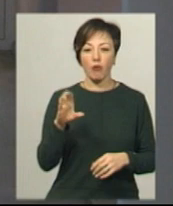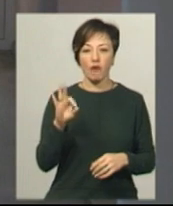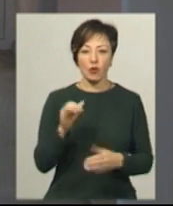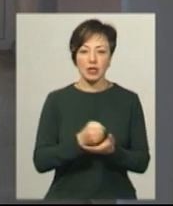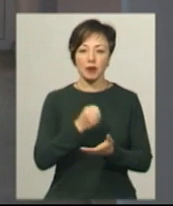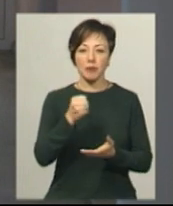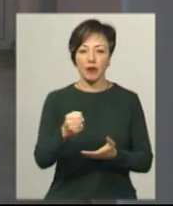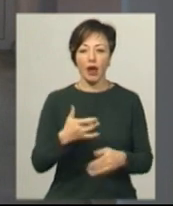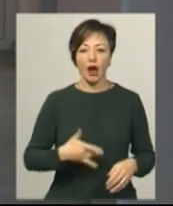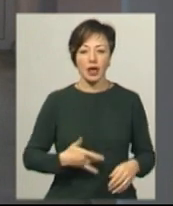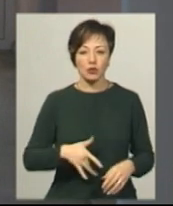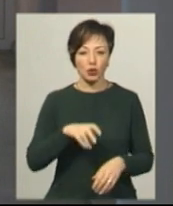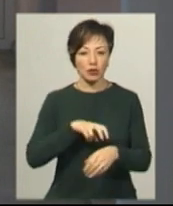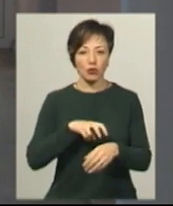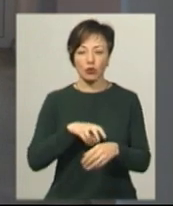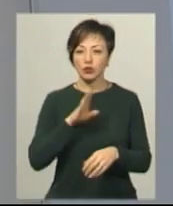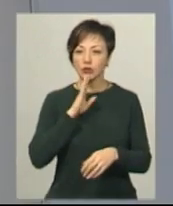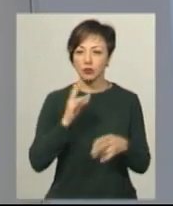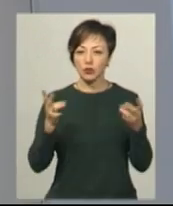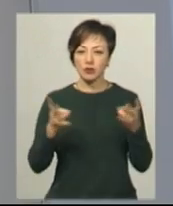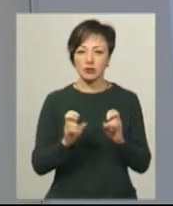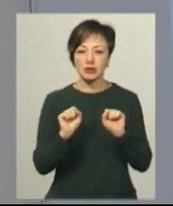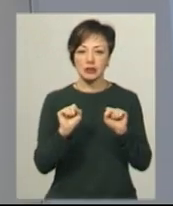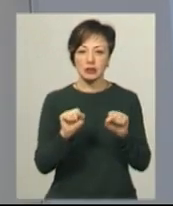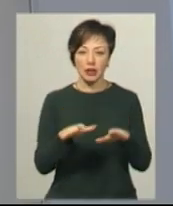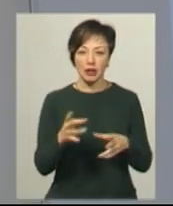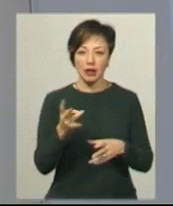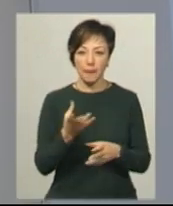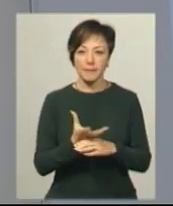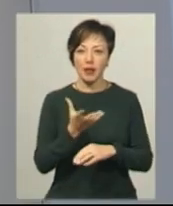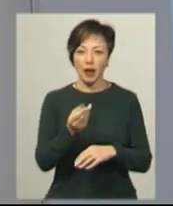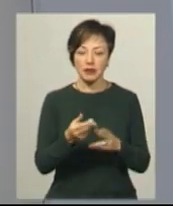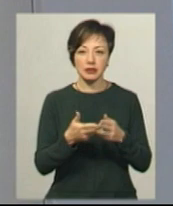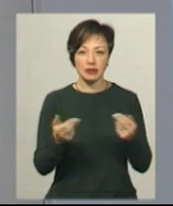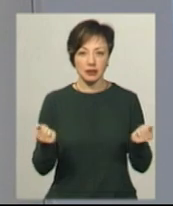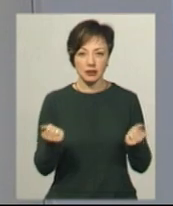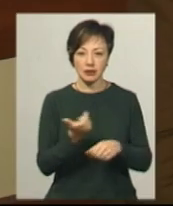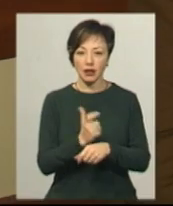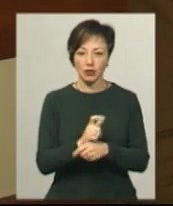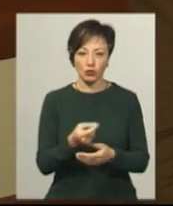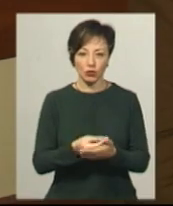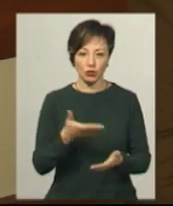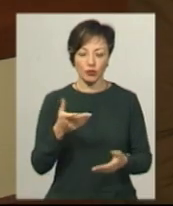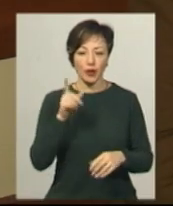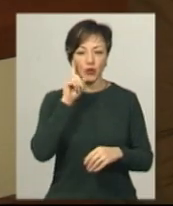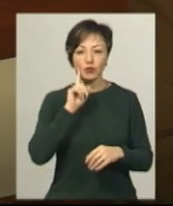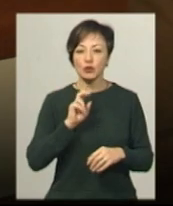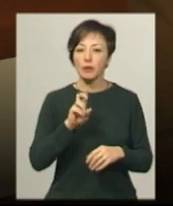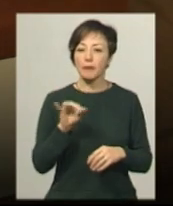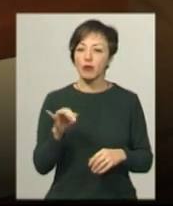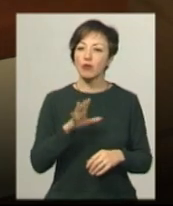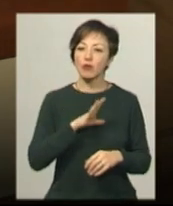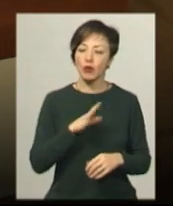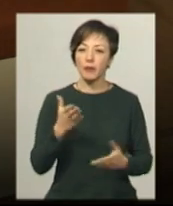направленням до гастроентеролога. Жінка каже, потрібно здати аналізи. Платні, зізнається, для неї надто дорогі. Зручно б було,